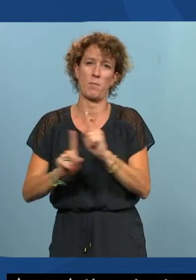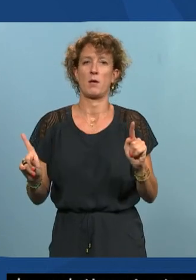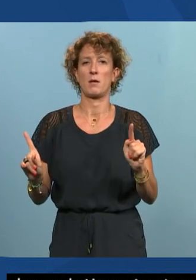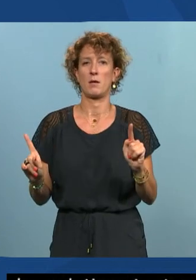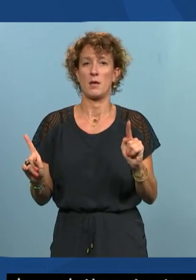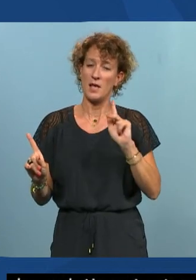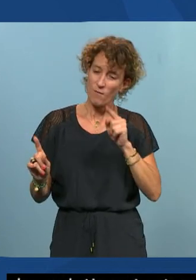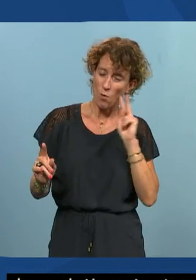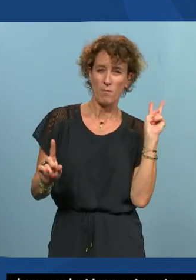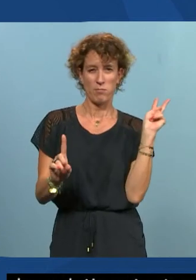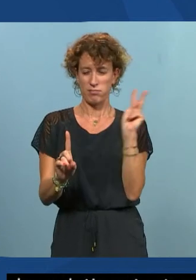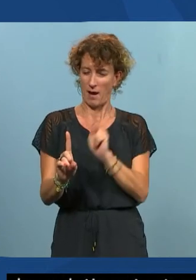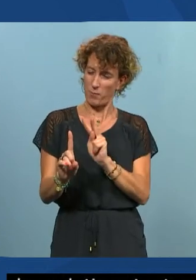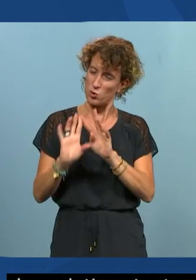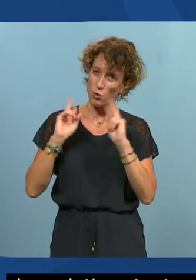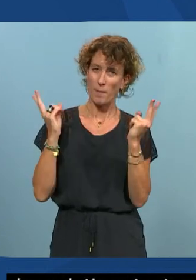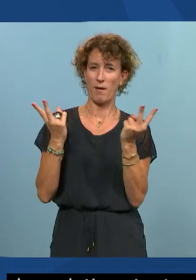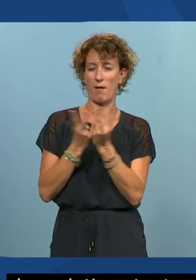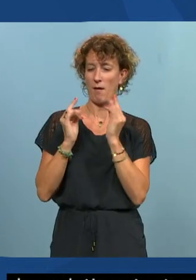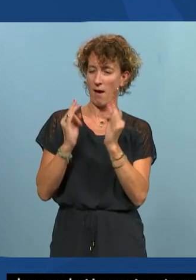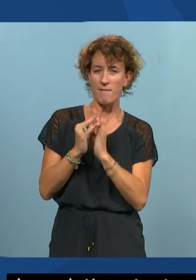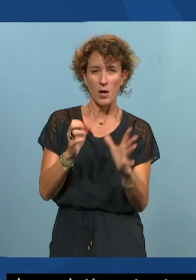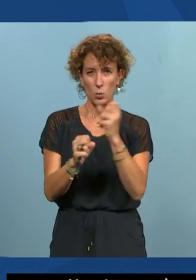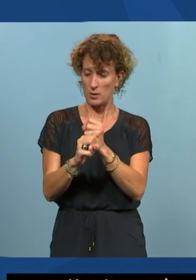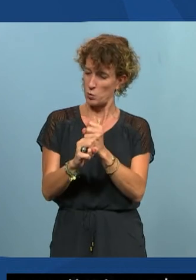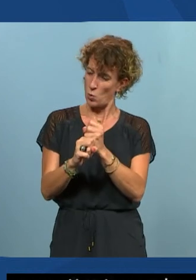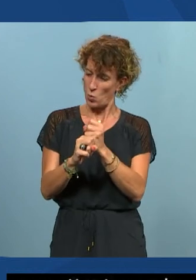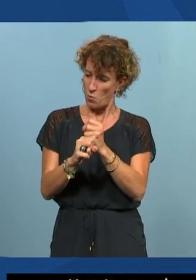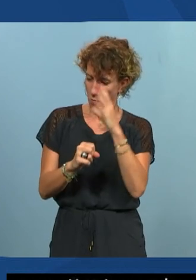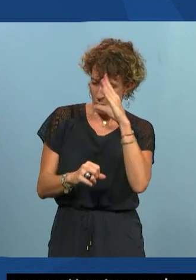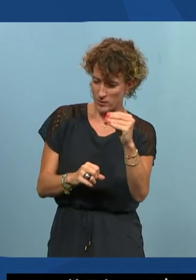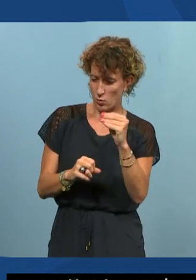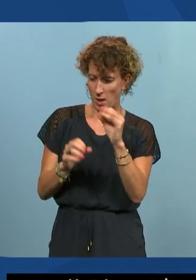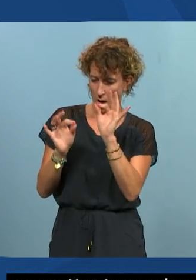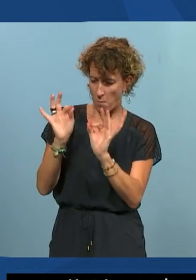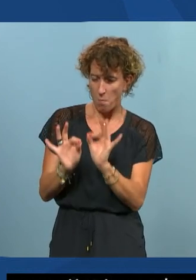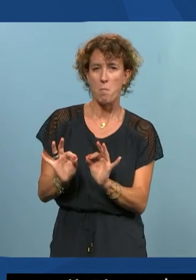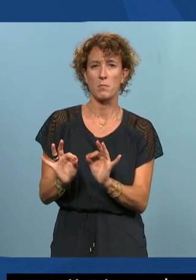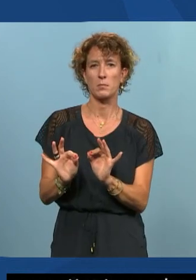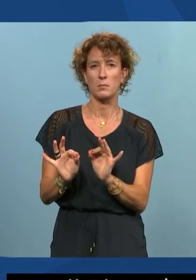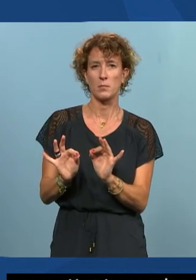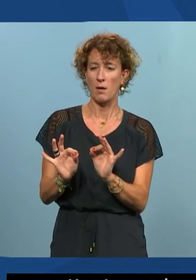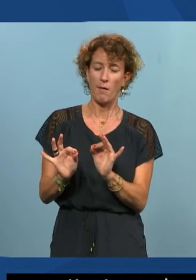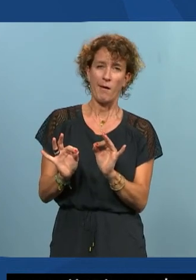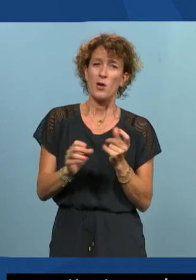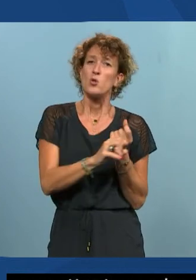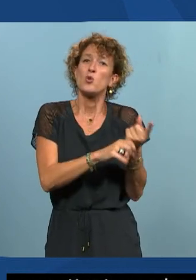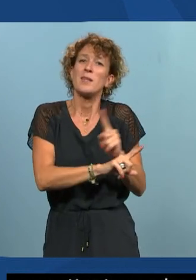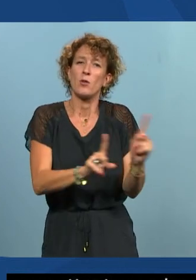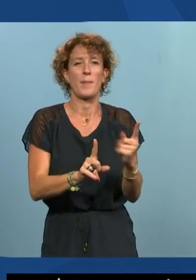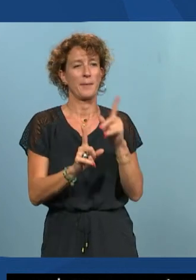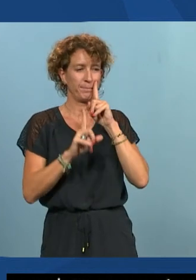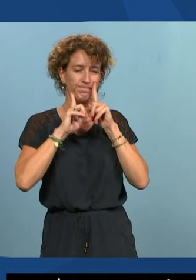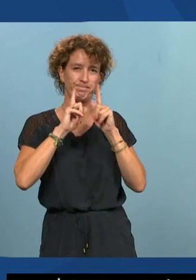globale une approche de conception une approche professionnelle on ne pas les jeter globalement mais il faut énormément se méfier des